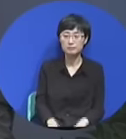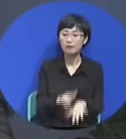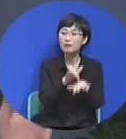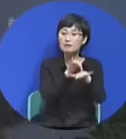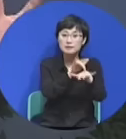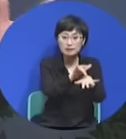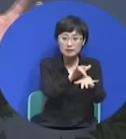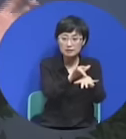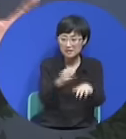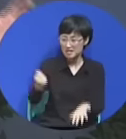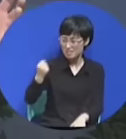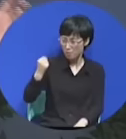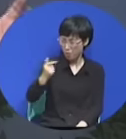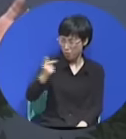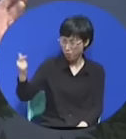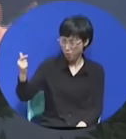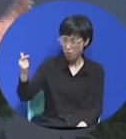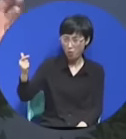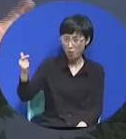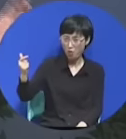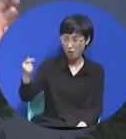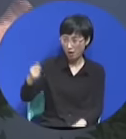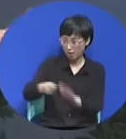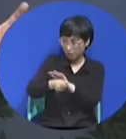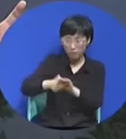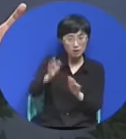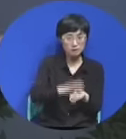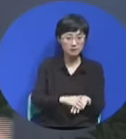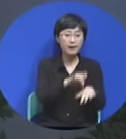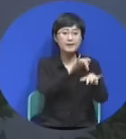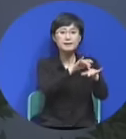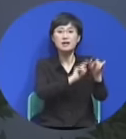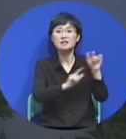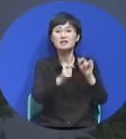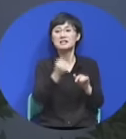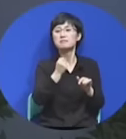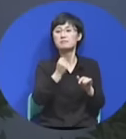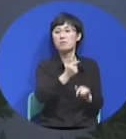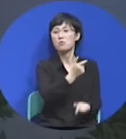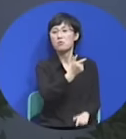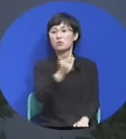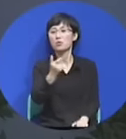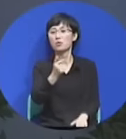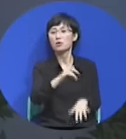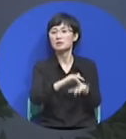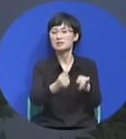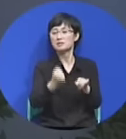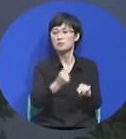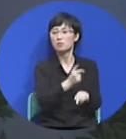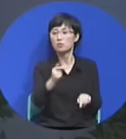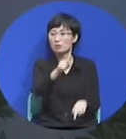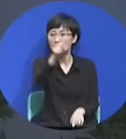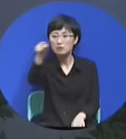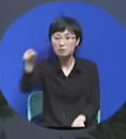사단은 강력한 힘을 가지고 있기 때문에 눈에 안보이는 힘을 가지고 있기 때문에 여러분의 성공을 두려워하지 않습니다.